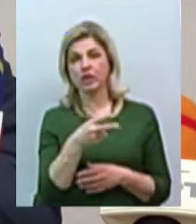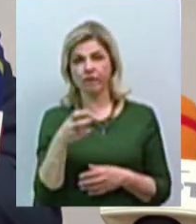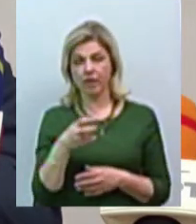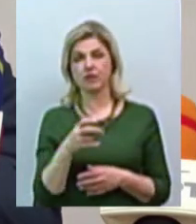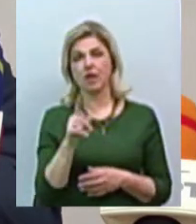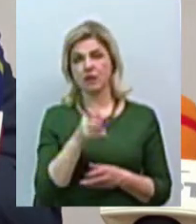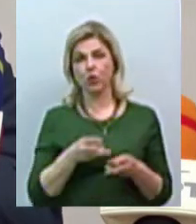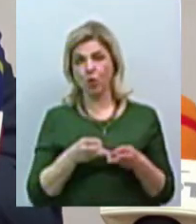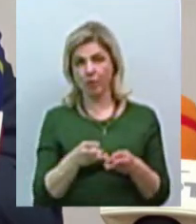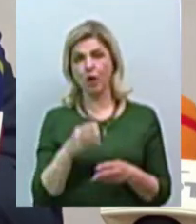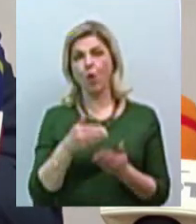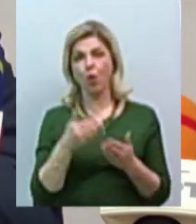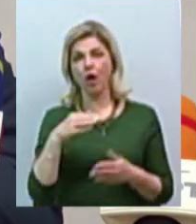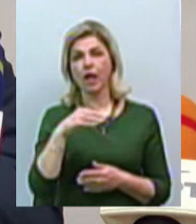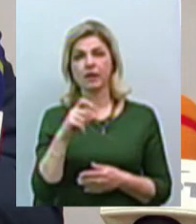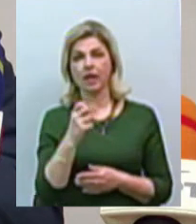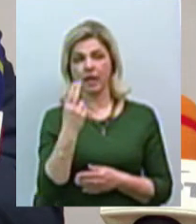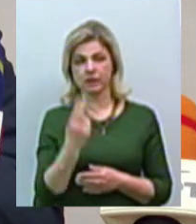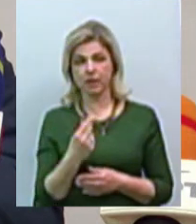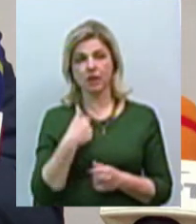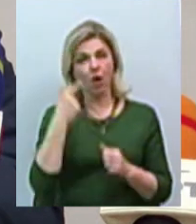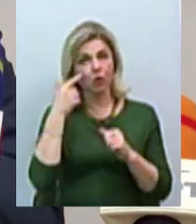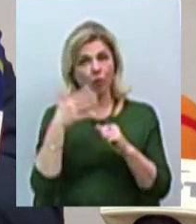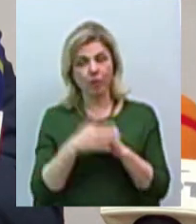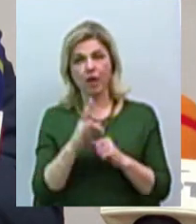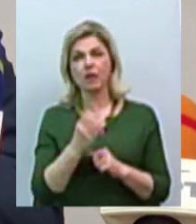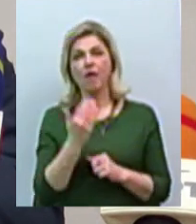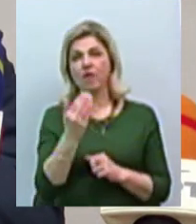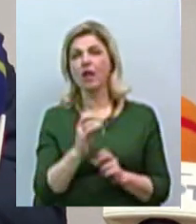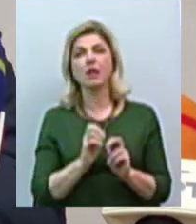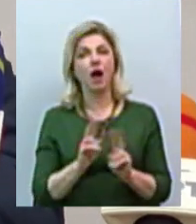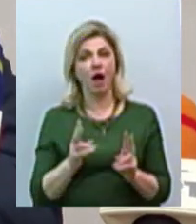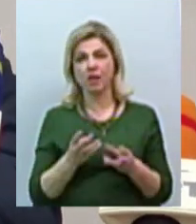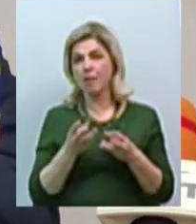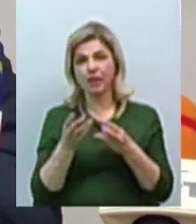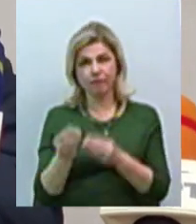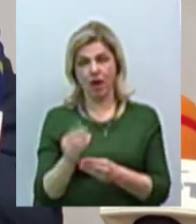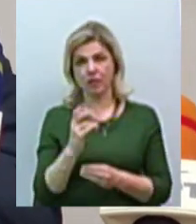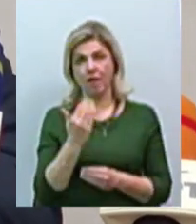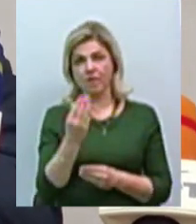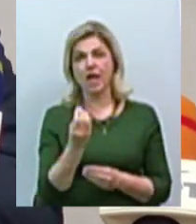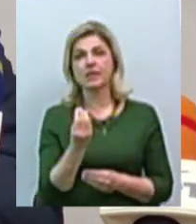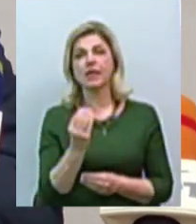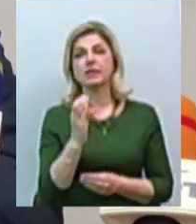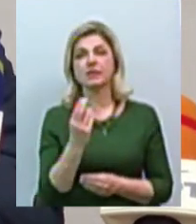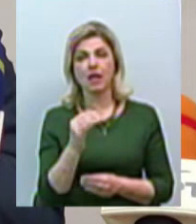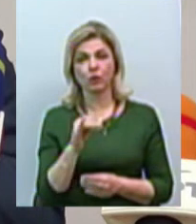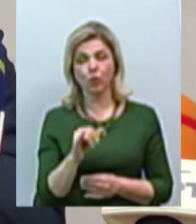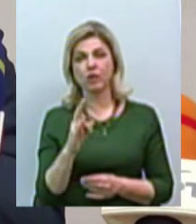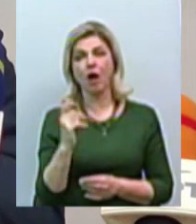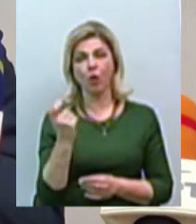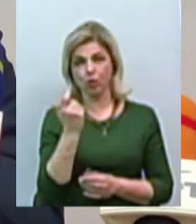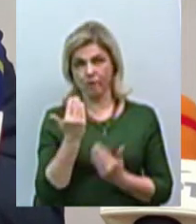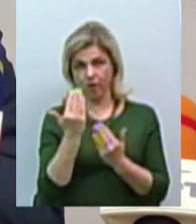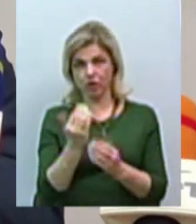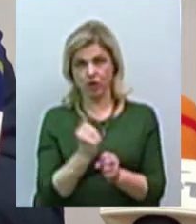ТЕЦ. Я розумію, що ми ніяк на вас не впливаємо, ані на вашу цінову політику, ані на вашу господарську діяльність, але